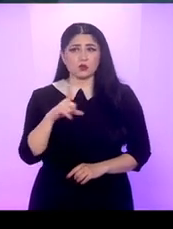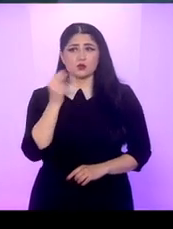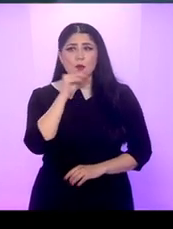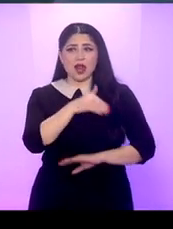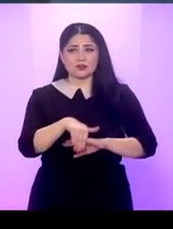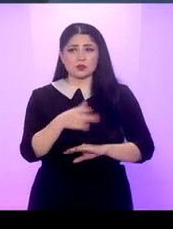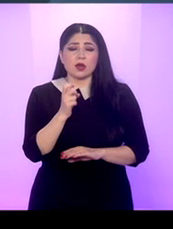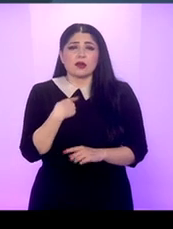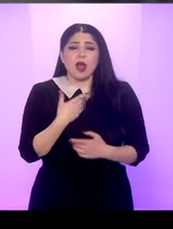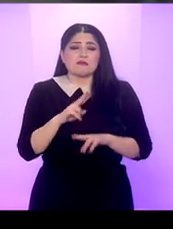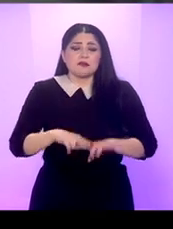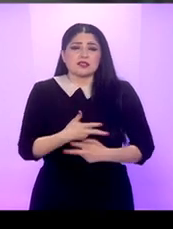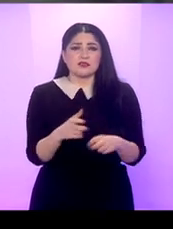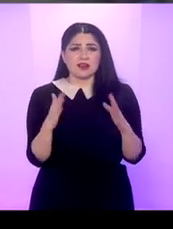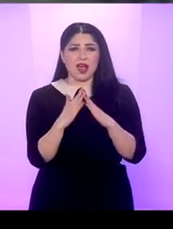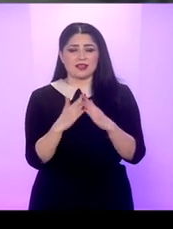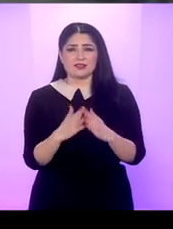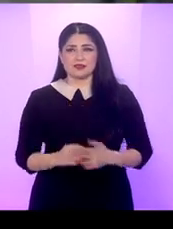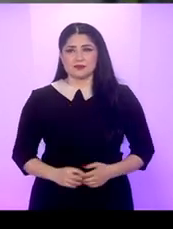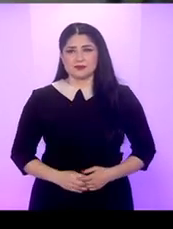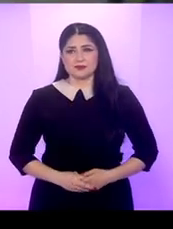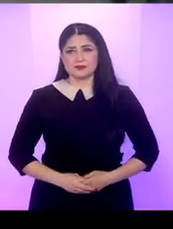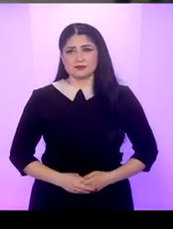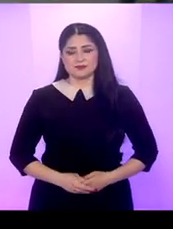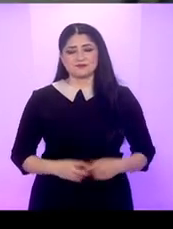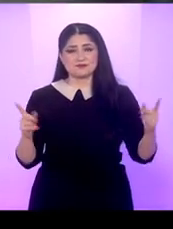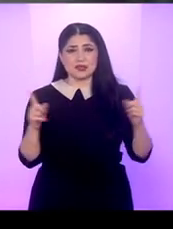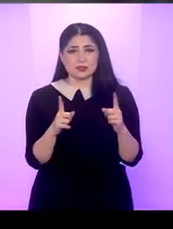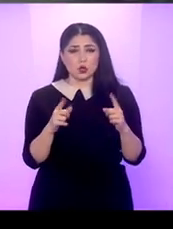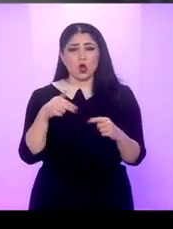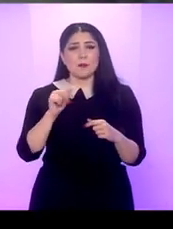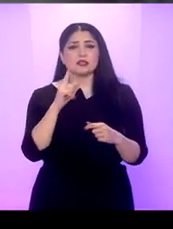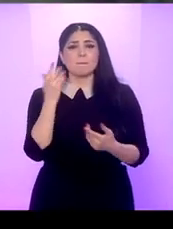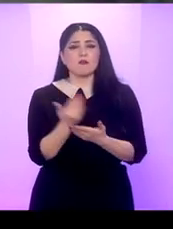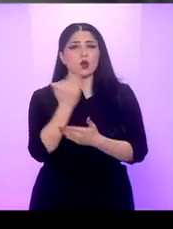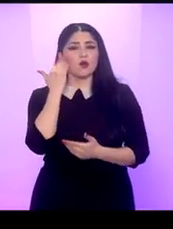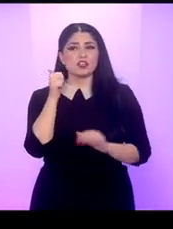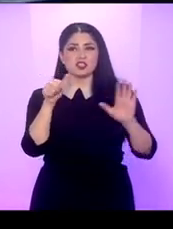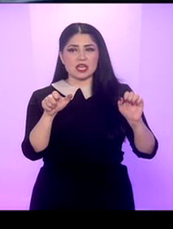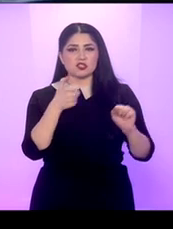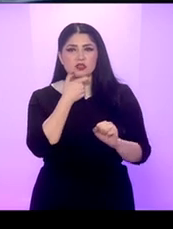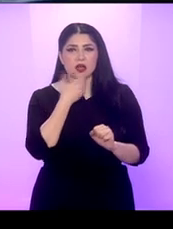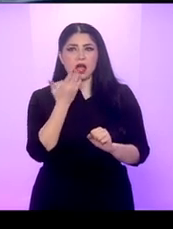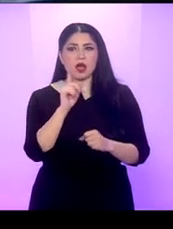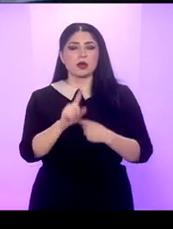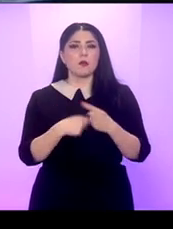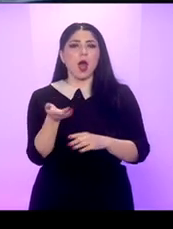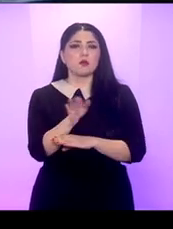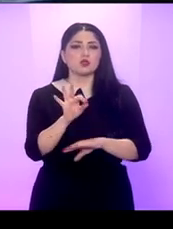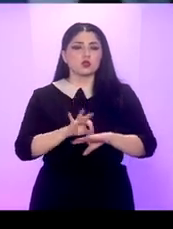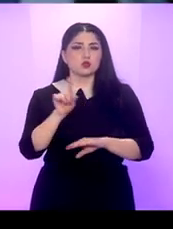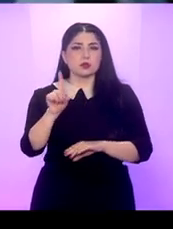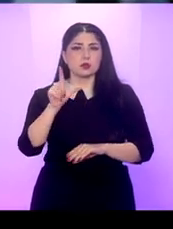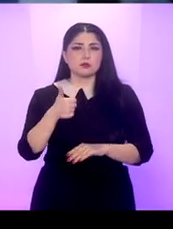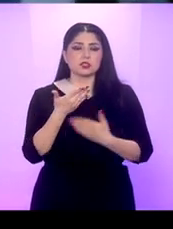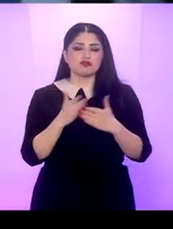Marele câștigător galei numărul 93 Pe scurt, Nomadland este povestea unei femei de 60 de ani care după moartea soțului